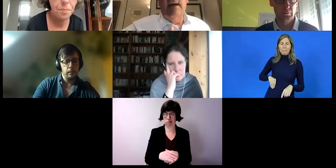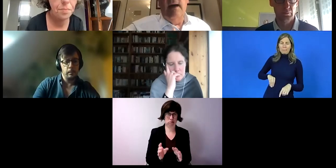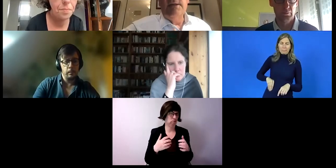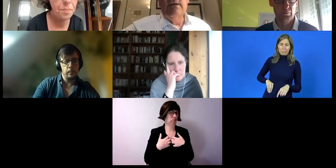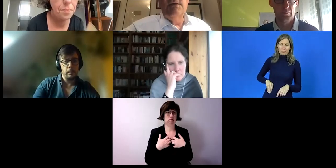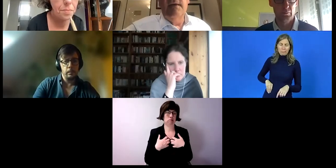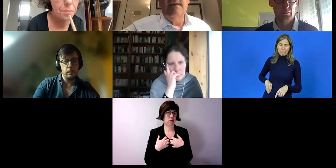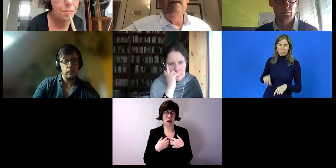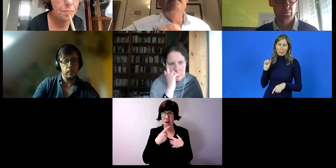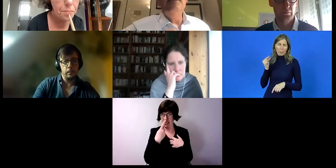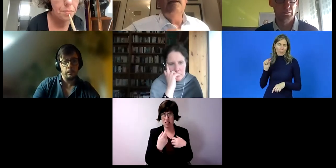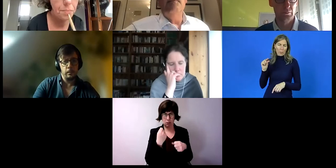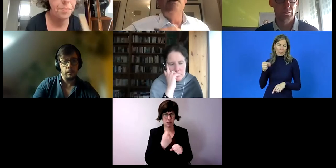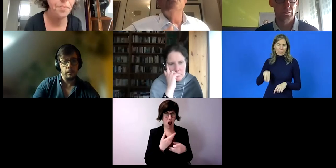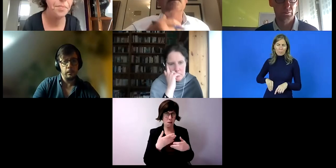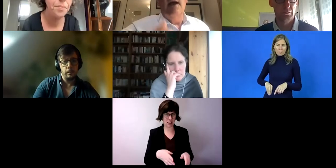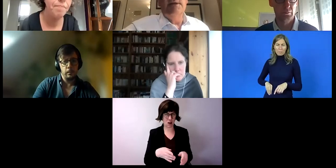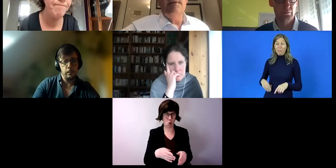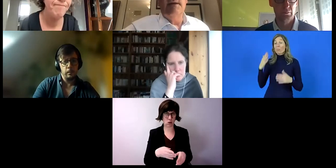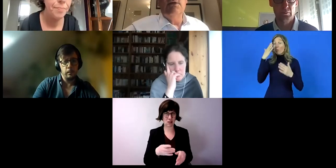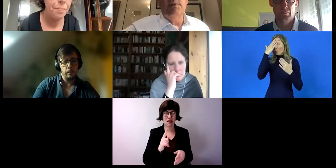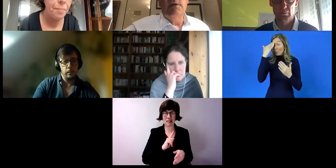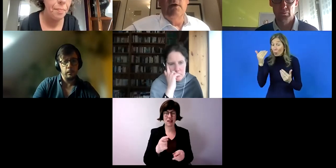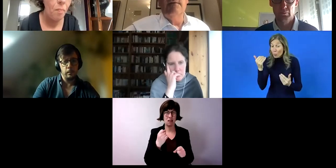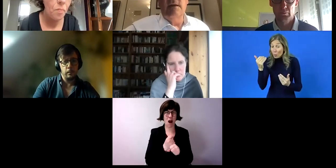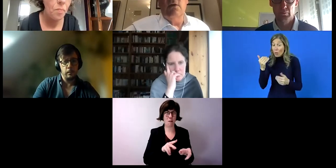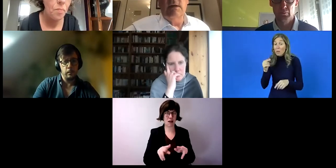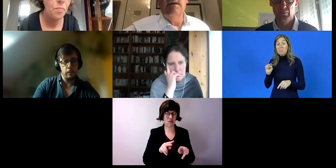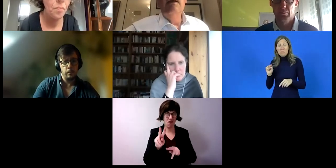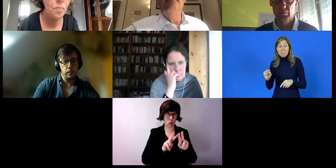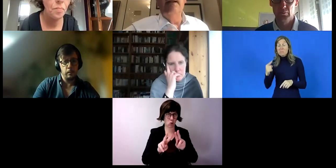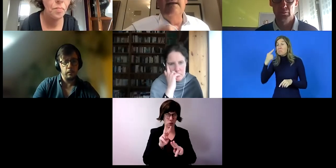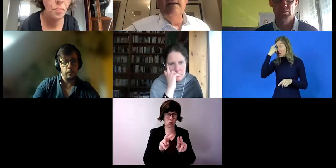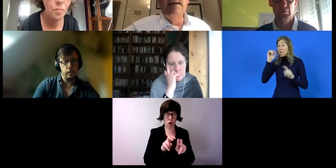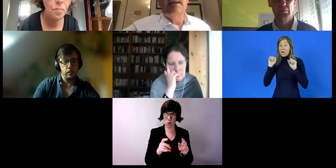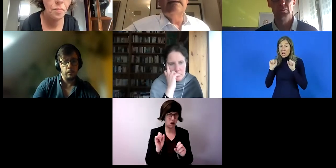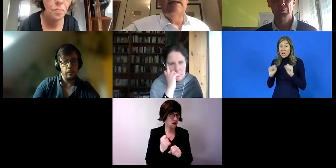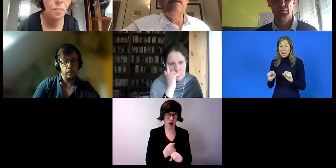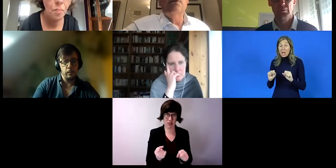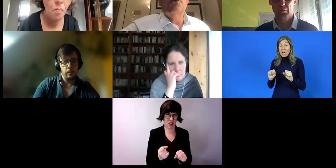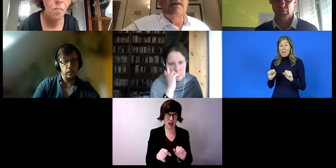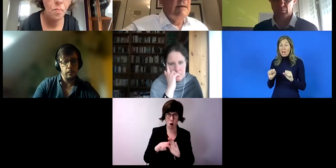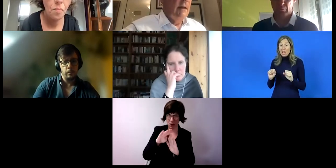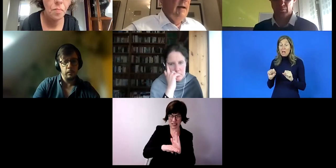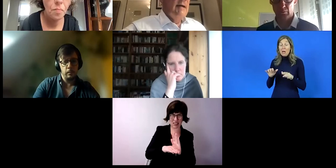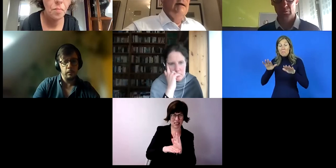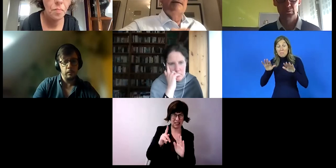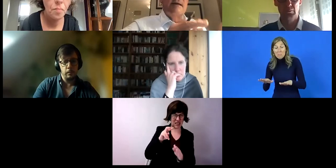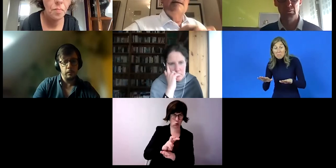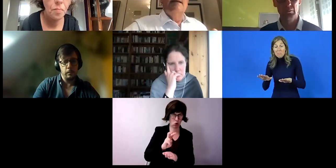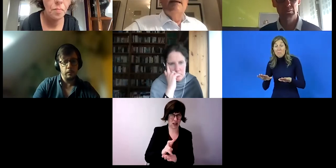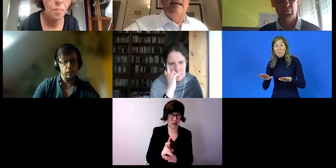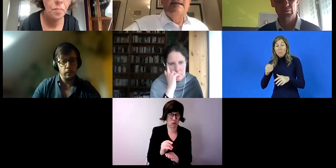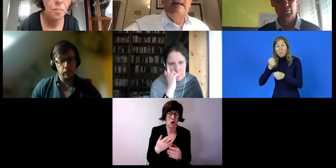wenn sie arbeitslos werden, nicht einmal durch die Arbeitsverwaltung betreut werden können, weil die gesetzlich nicht zuständig sind. Also